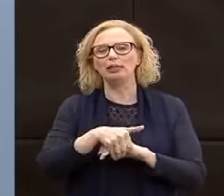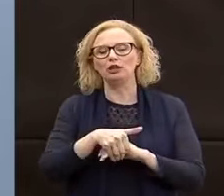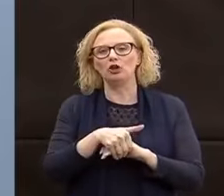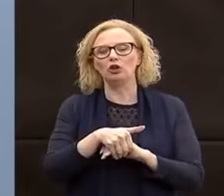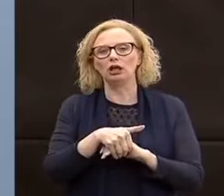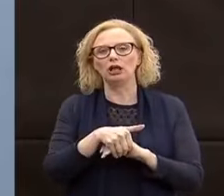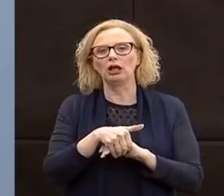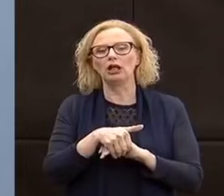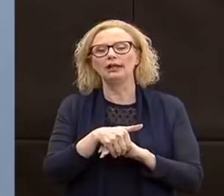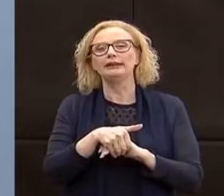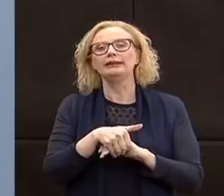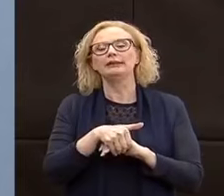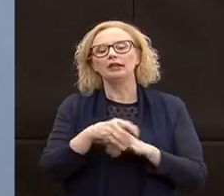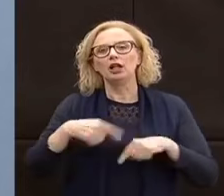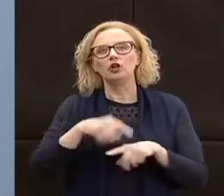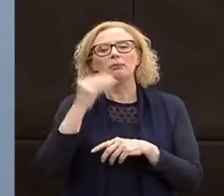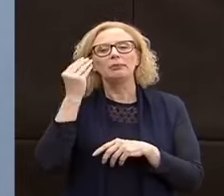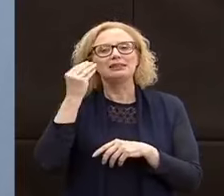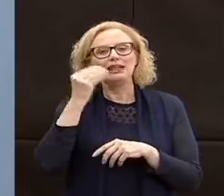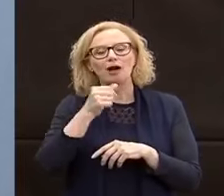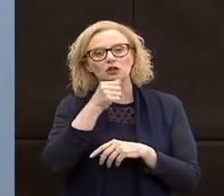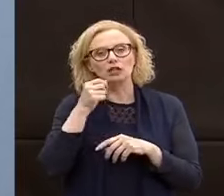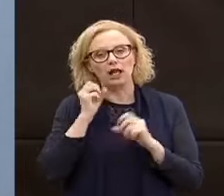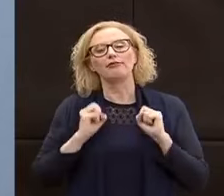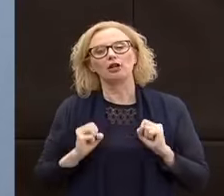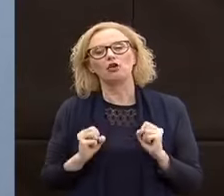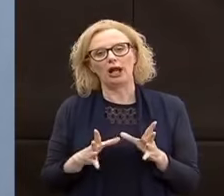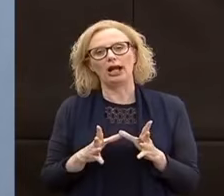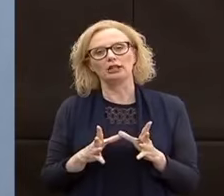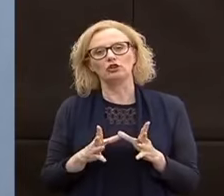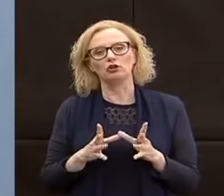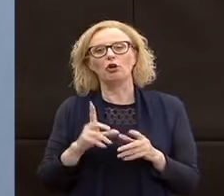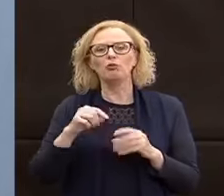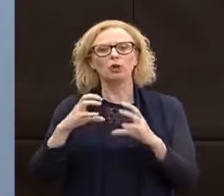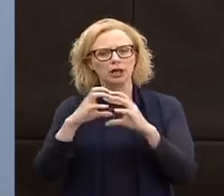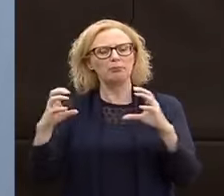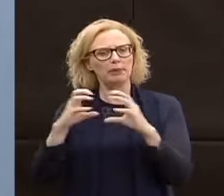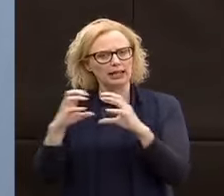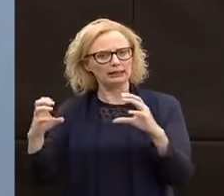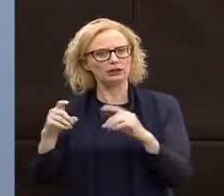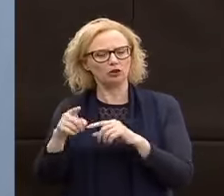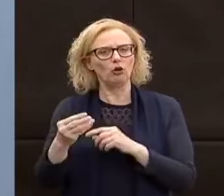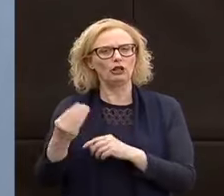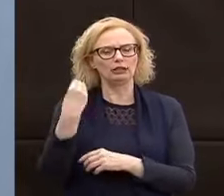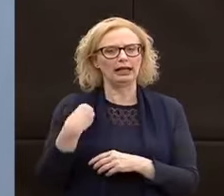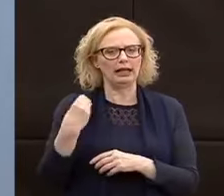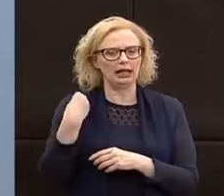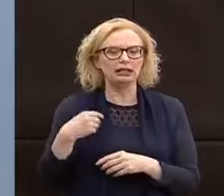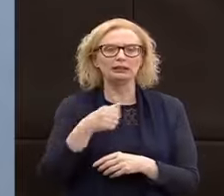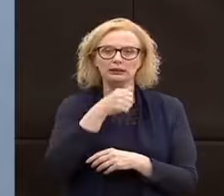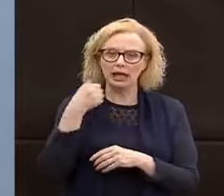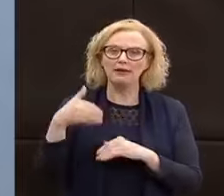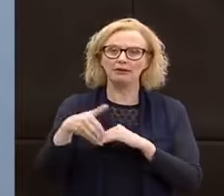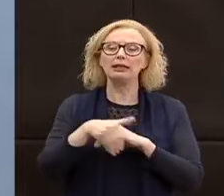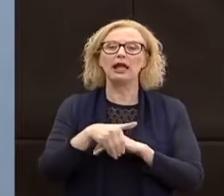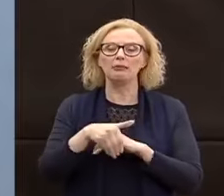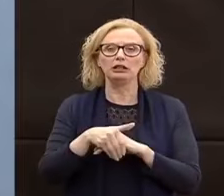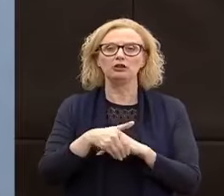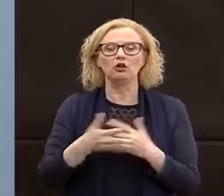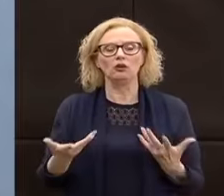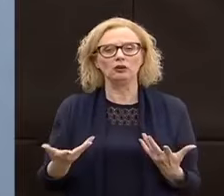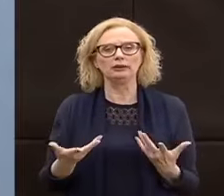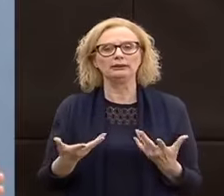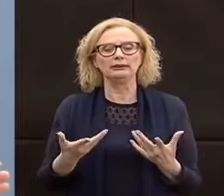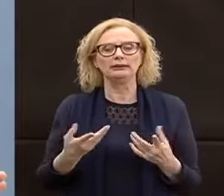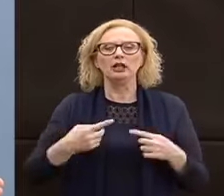un po' di coraggio, e questo ci è stato chiesto anche dalla parte imprenditoriale, sul tema del debito serva, e noi ce lo vogliamo mettere.